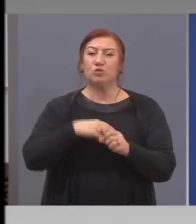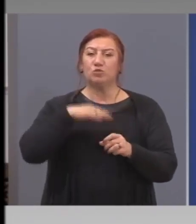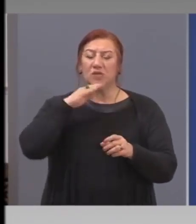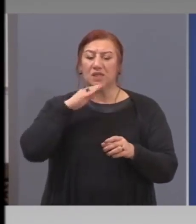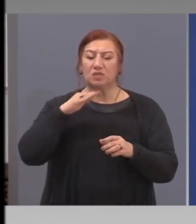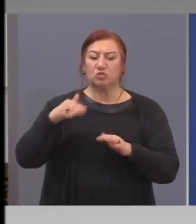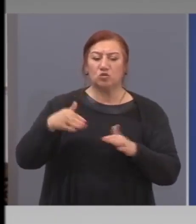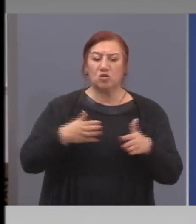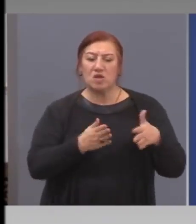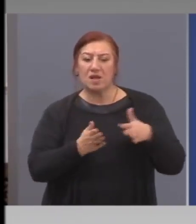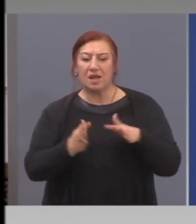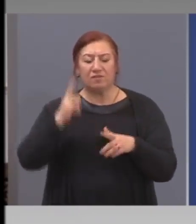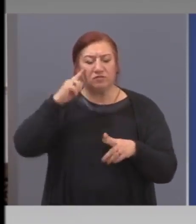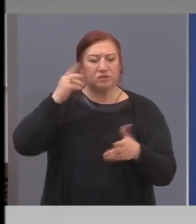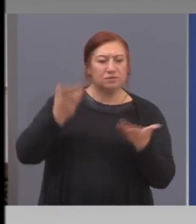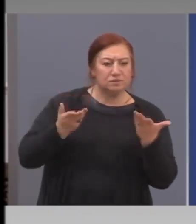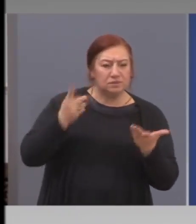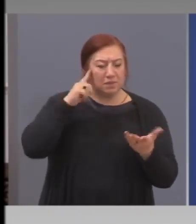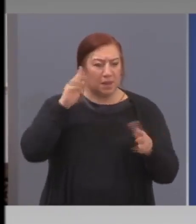своите клиенти.